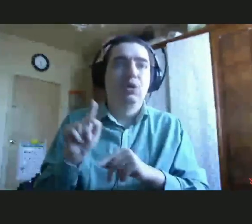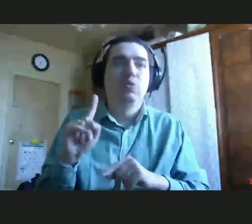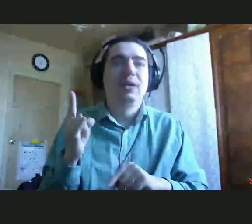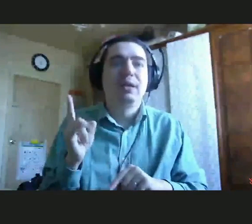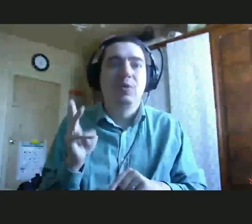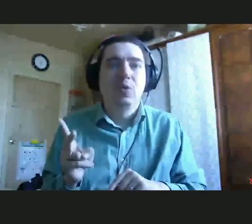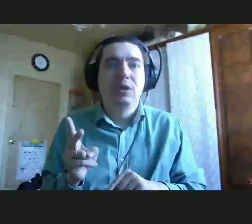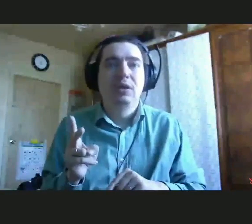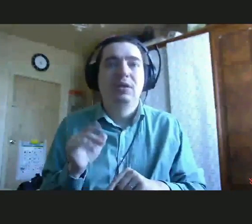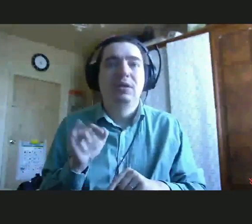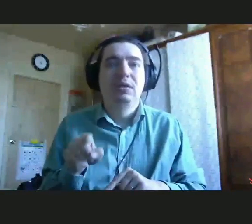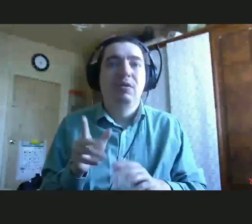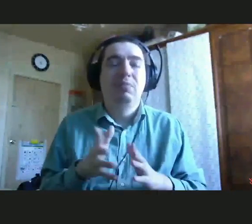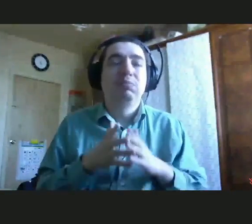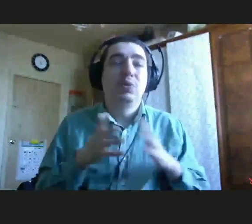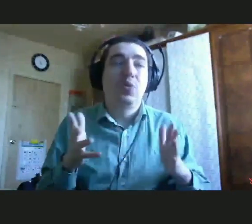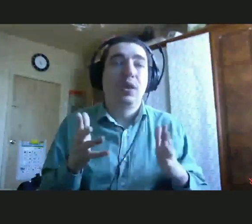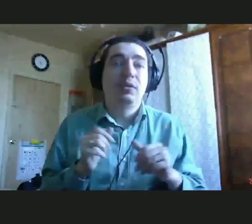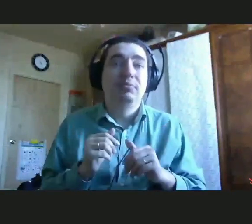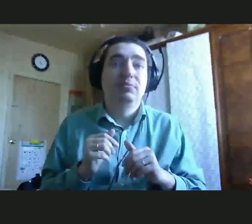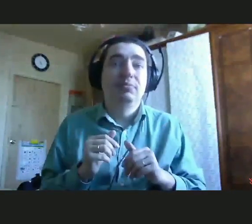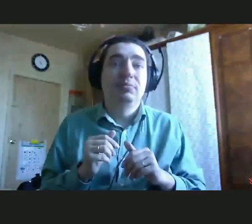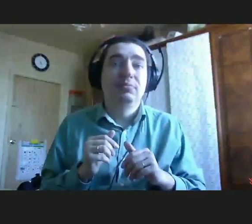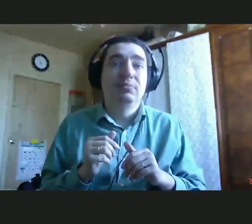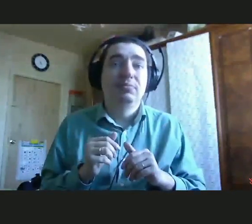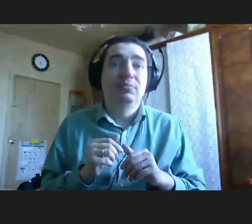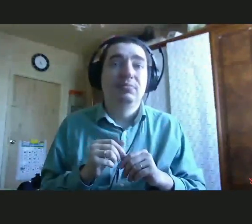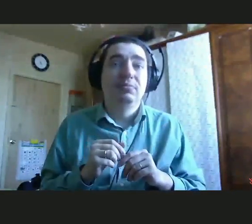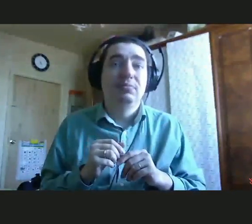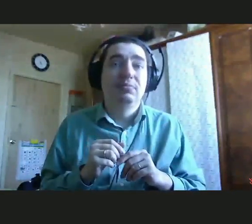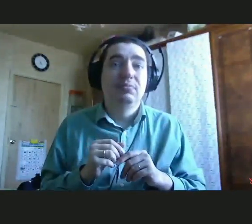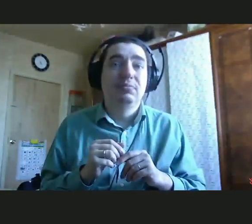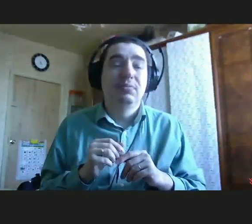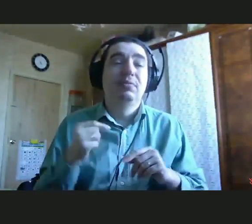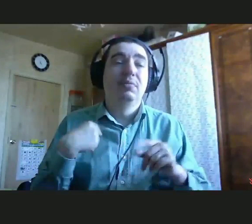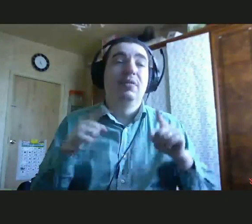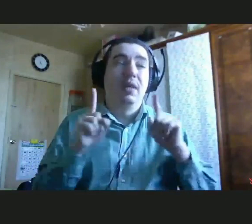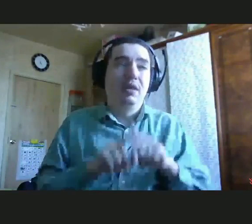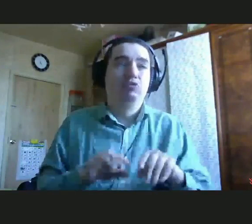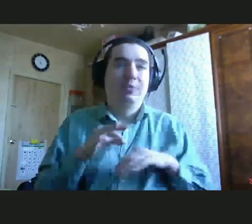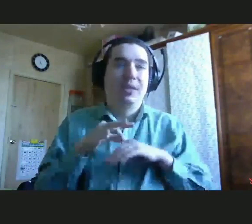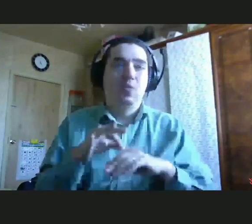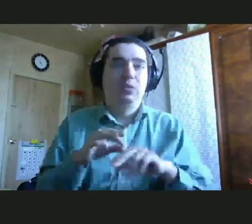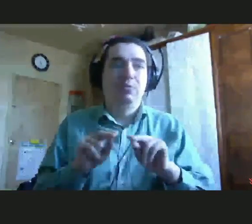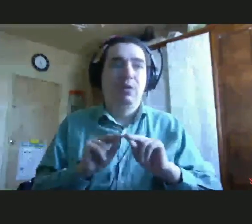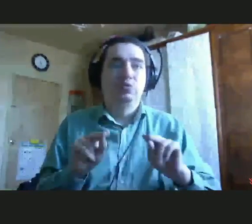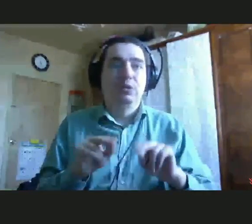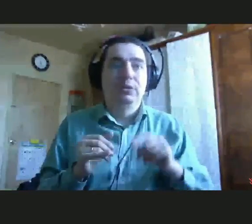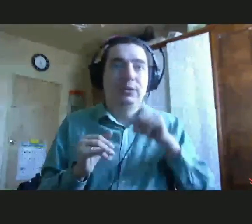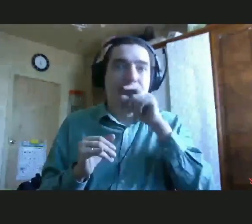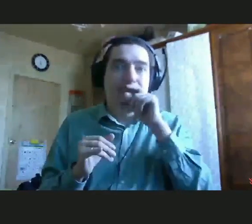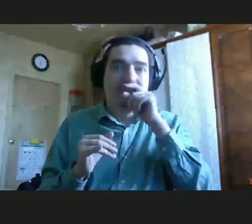и на этот год запланировано еще 12 новых регионов, в которых мы также проводим обучение. Вот сегодня ночью я, например,